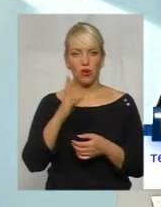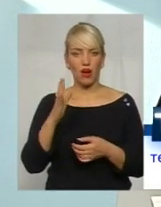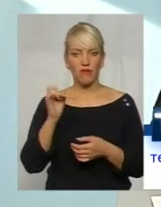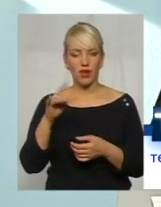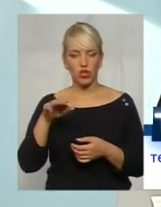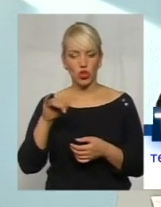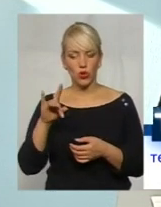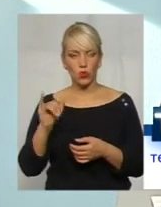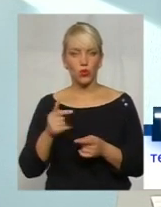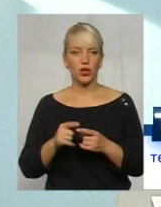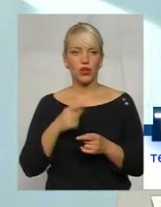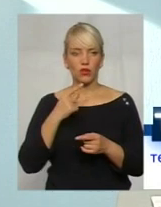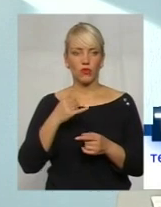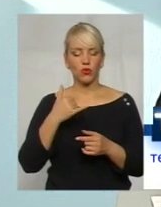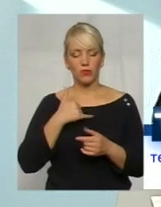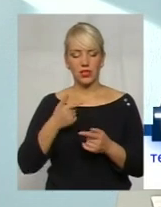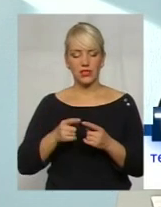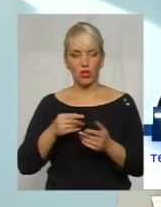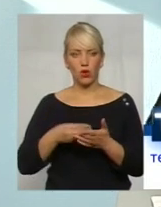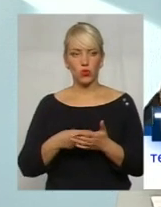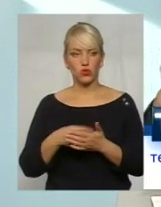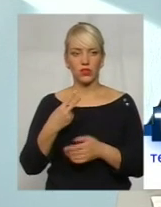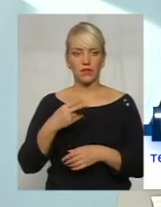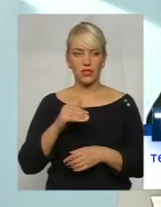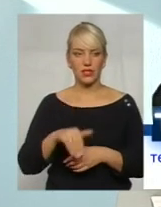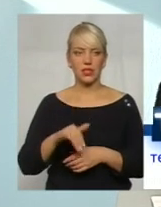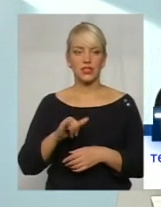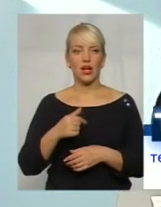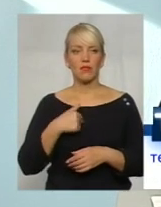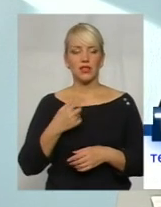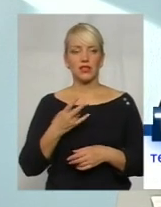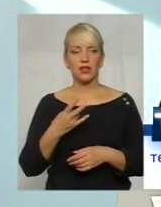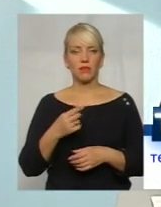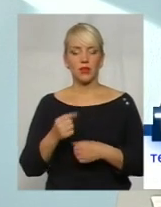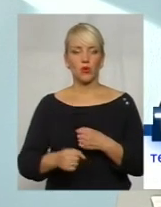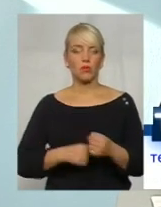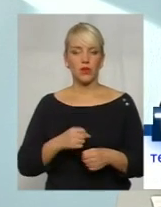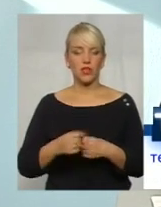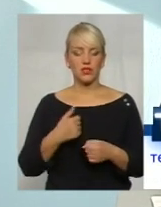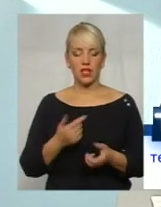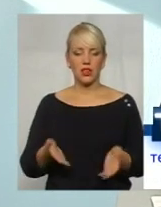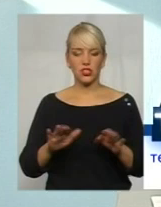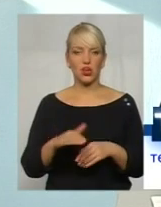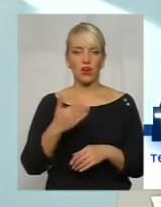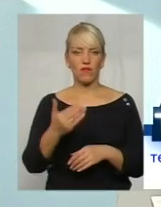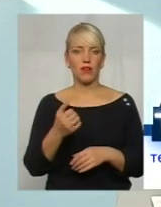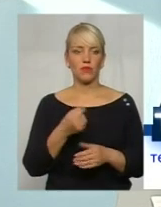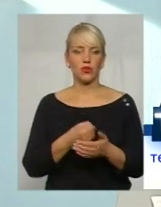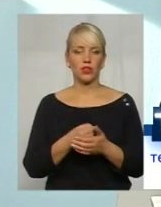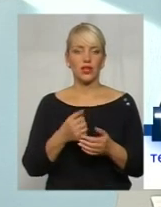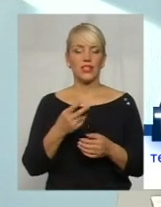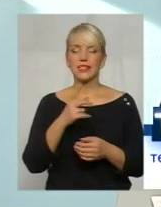говорити, що от мене воно коштує 20 тисяч, а мені треба добиратися, за 10 лишаю. немає такого і не може бути.